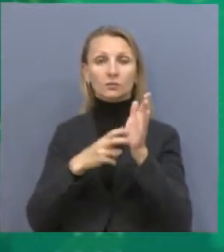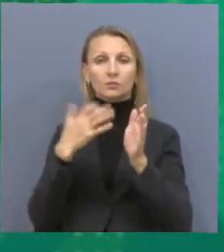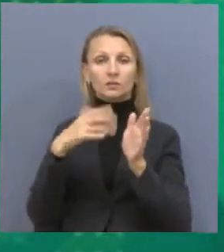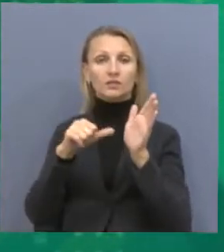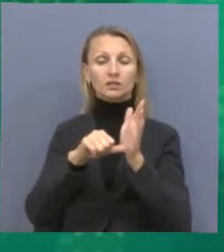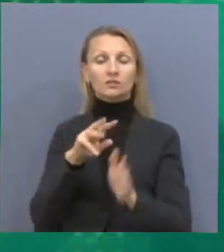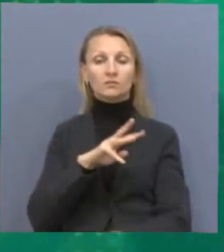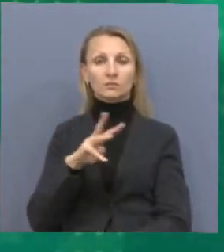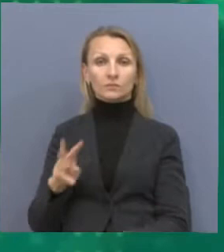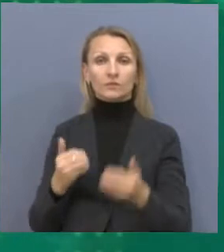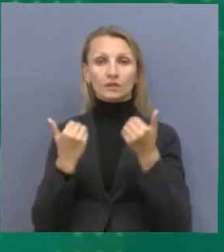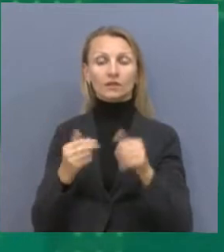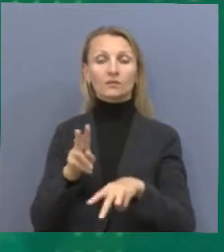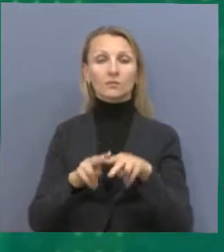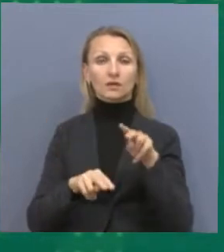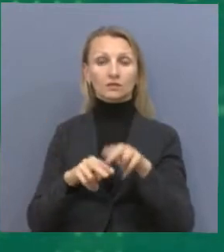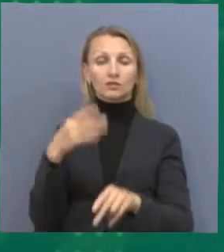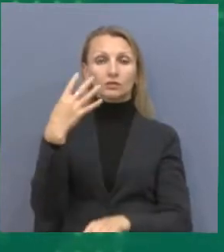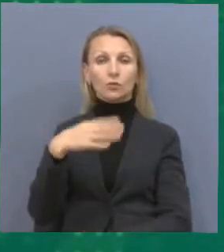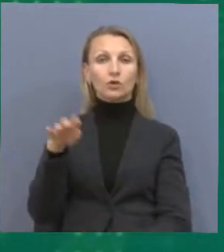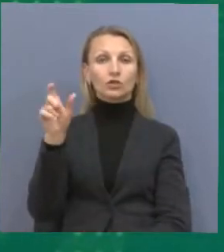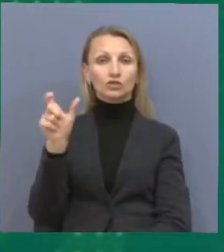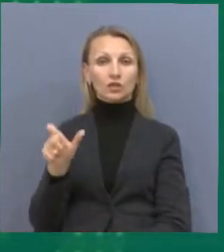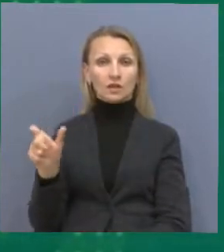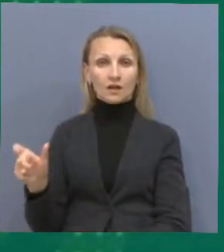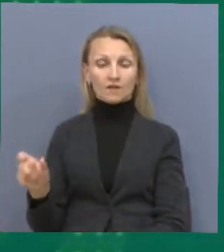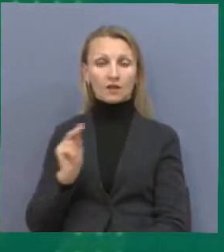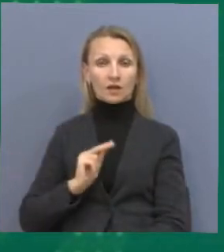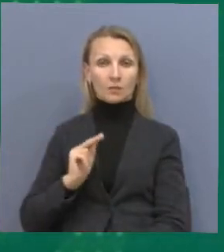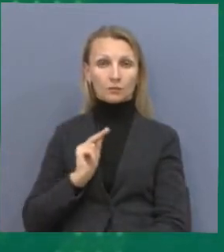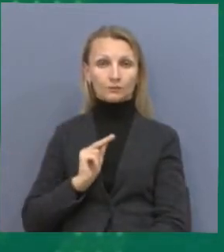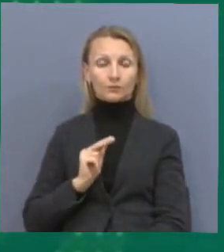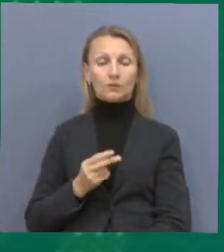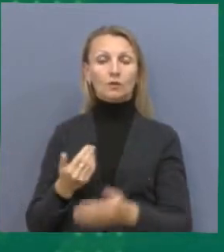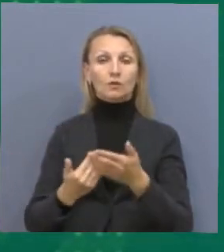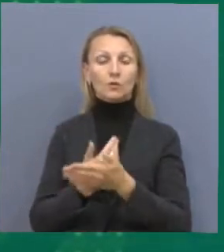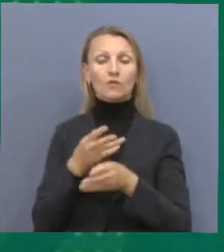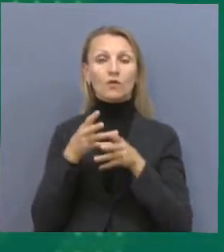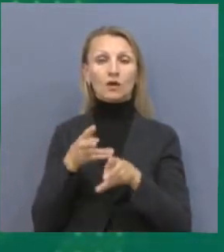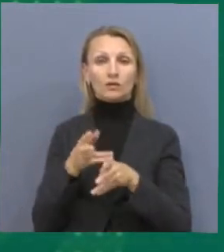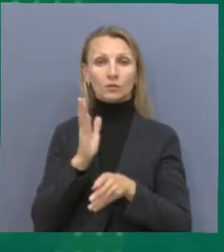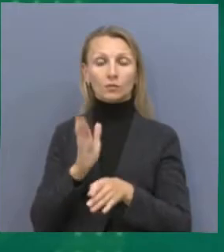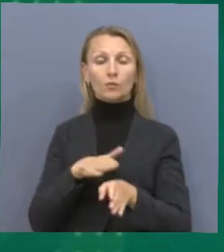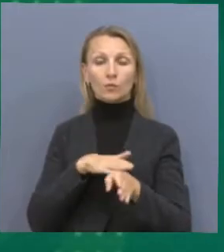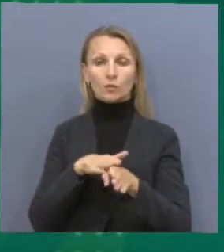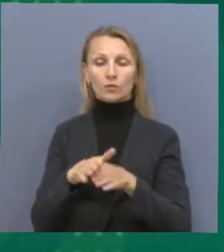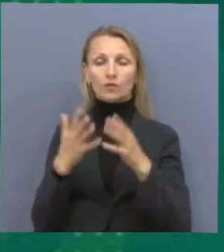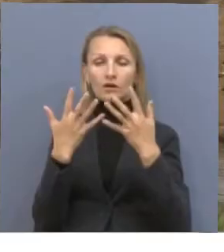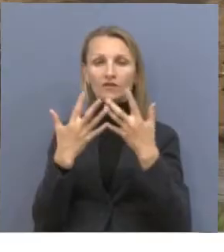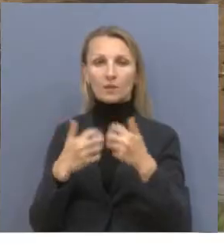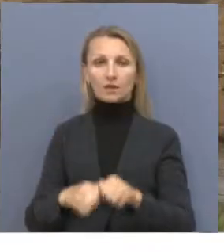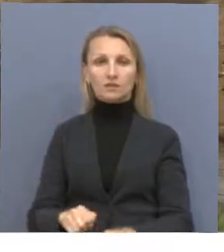Сейчас в строительстве задействовано более 40 человек. К слову, новая котельная в райцентре будет полностью автоматизирована.